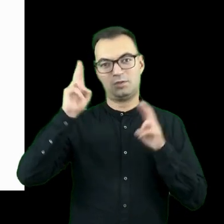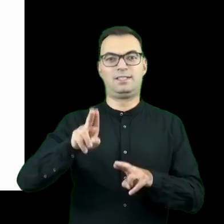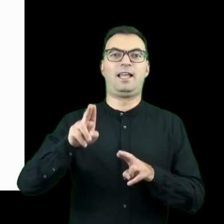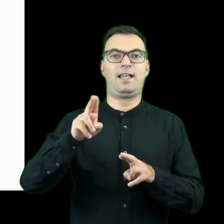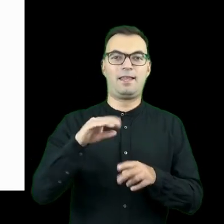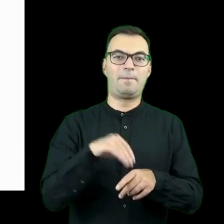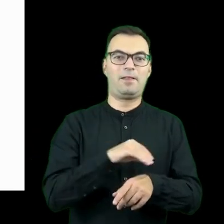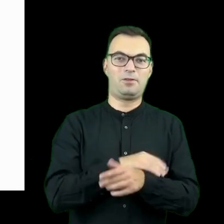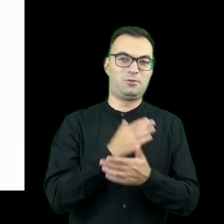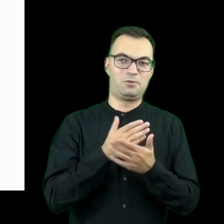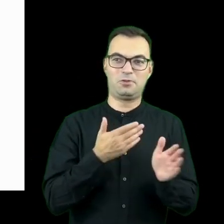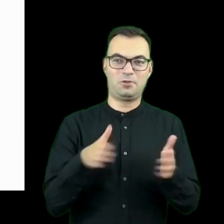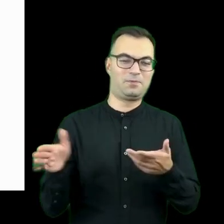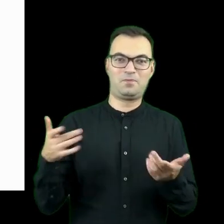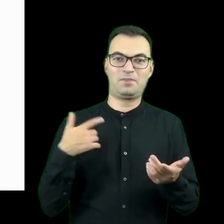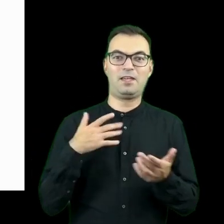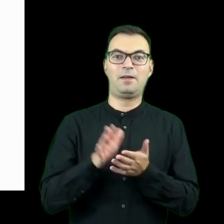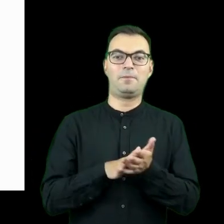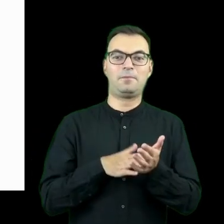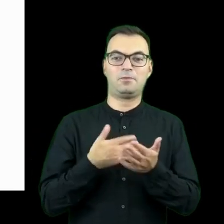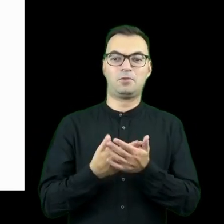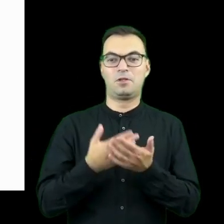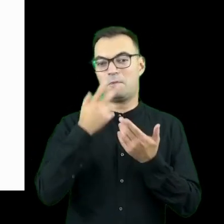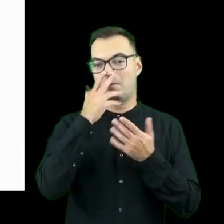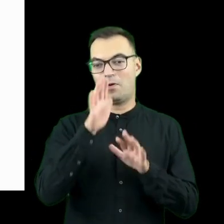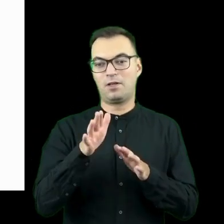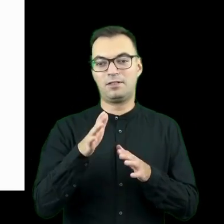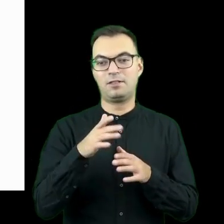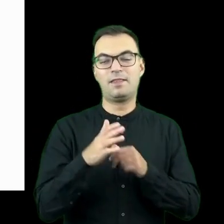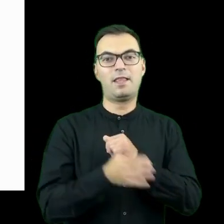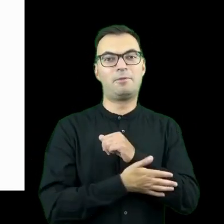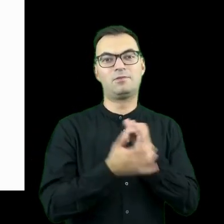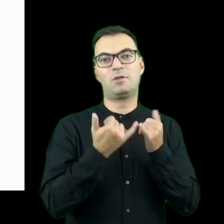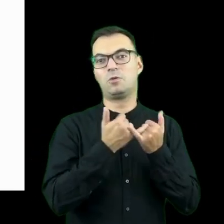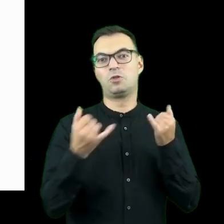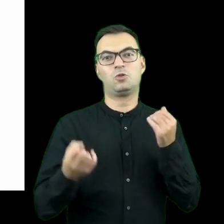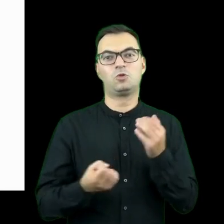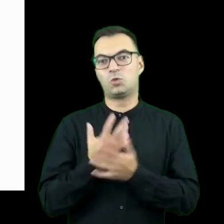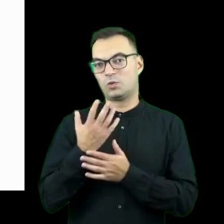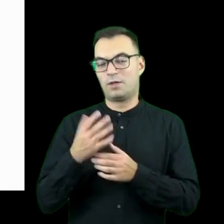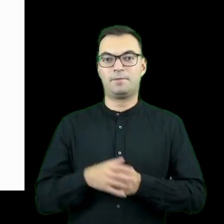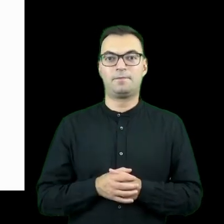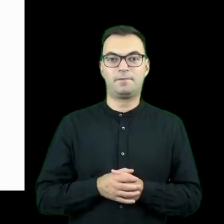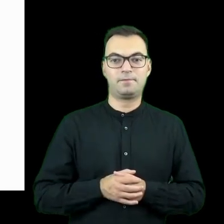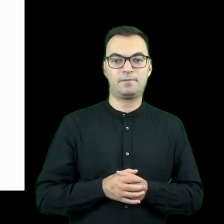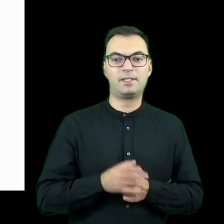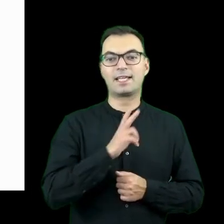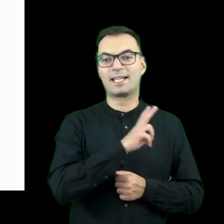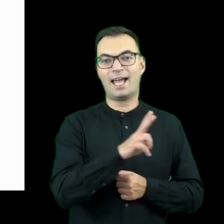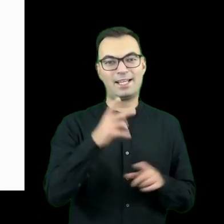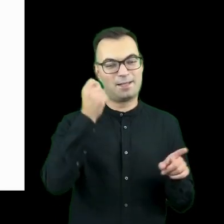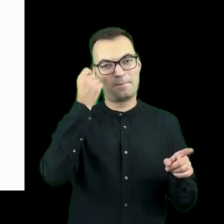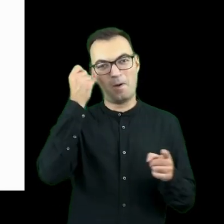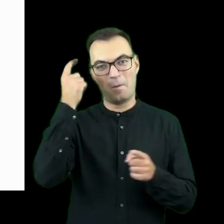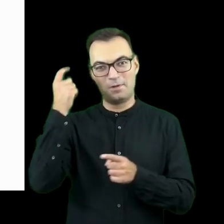jakby ja te przykłady pokazuję na podstawie bardzo różnych źródeł, znaczy, że po prostu każda z tych innowacji